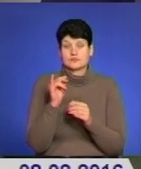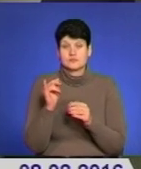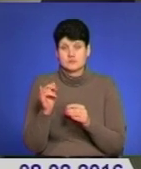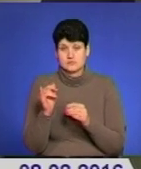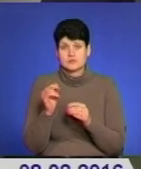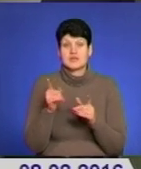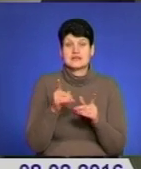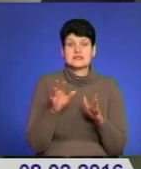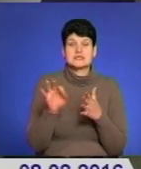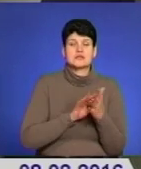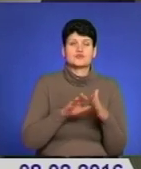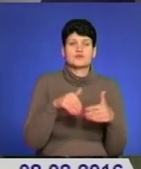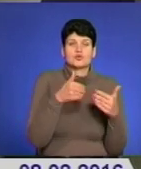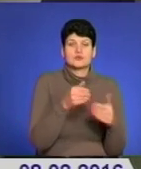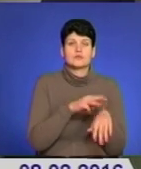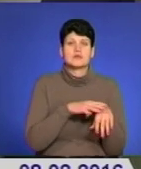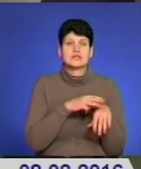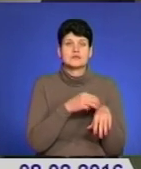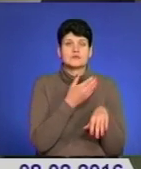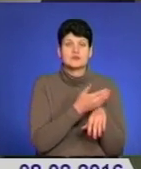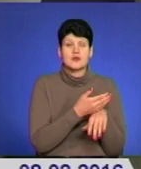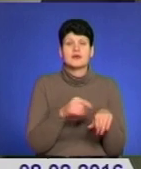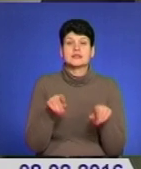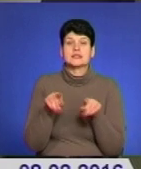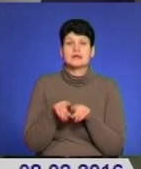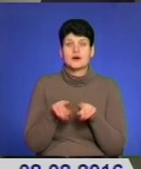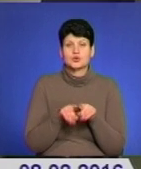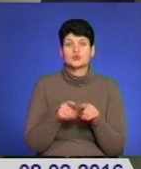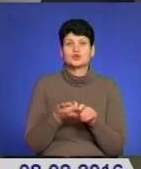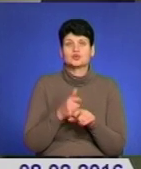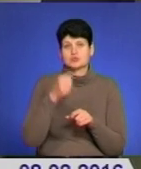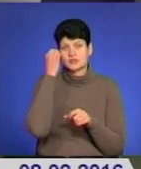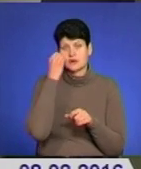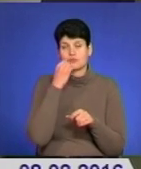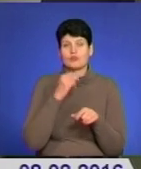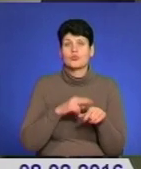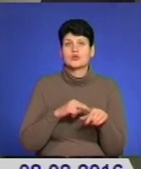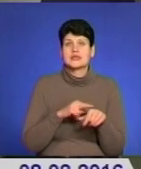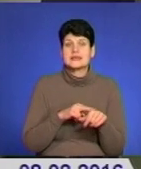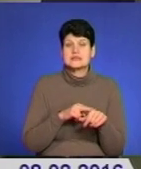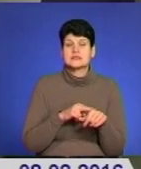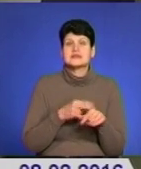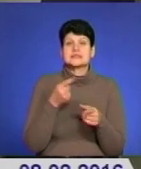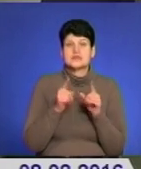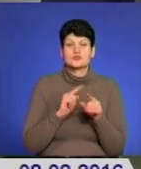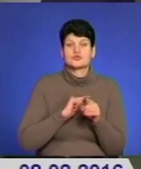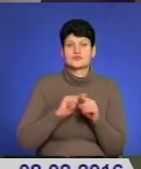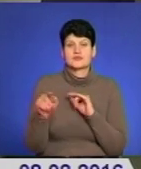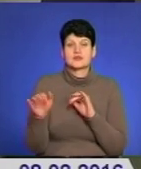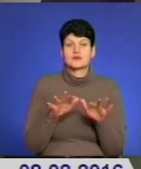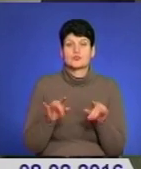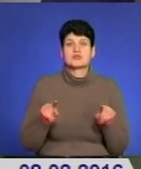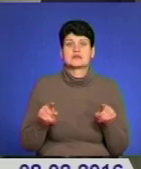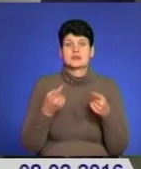звернулися одразу до правоохоронців, а також ми дуже вдячні поліції за дійсно оперативні дії по